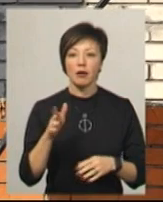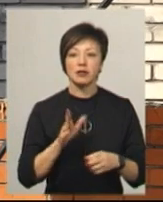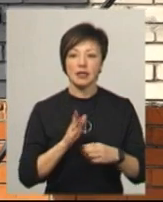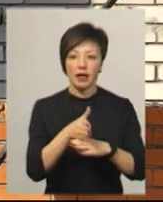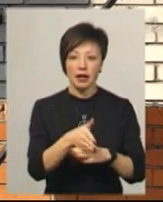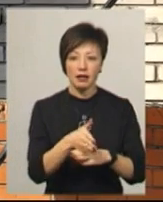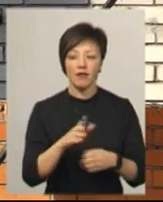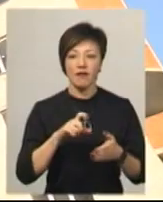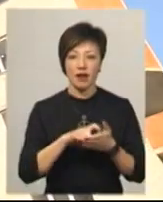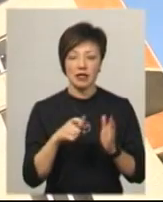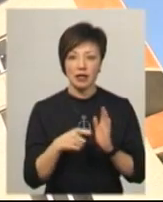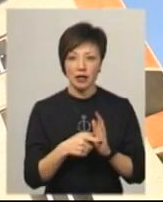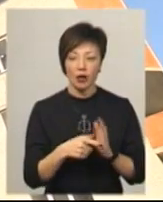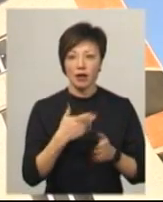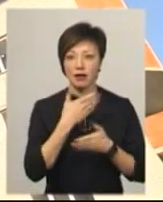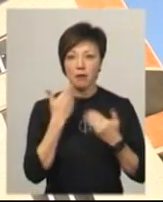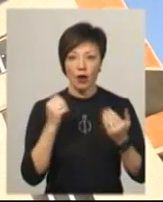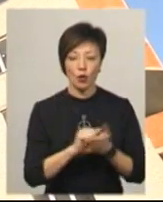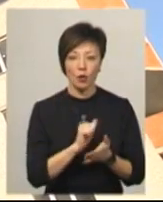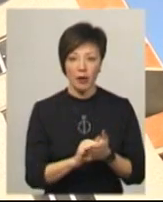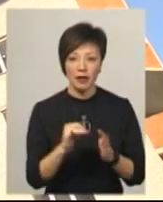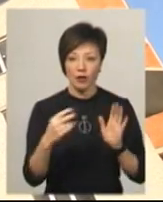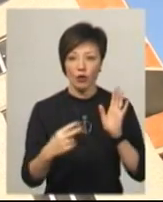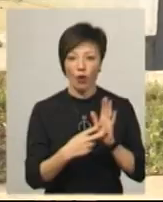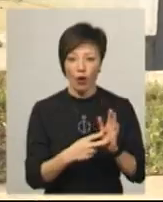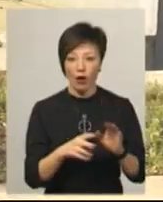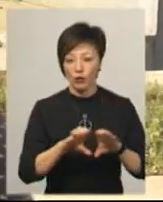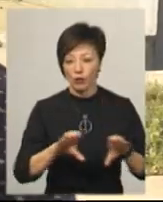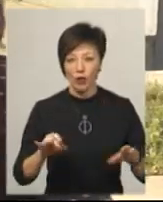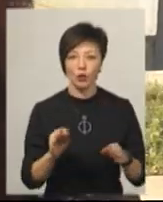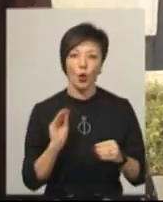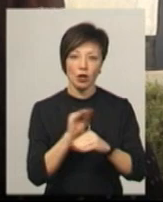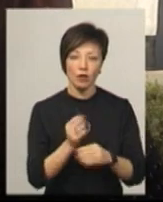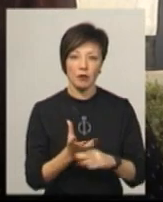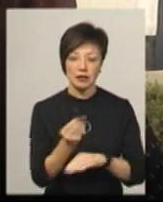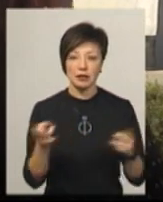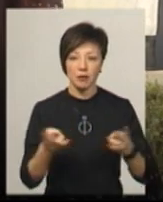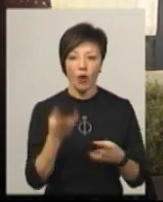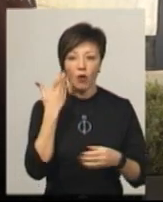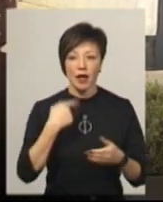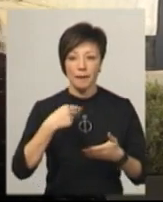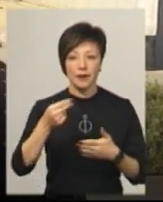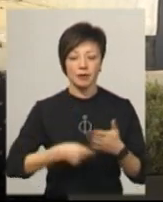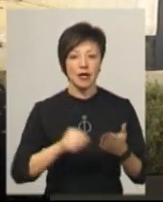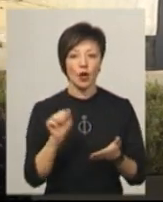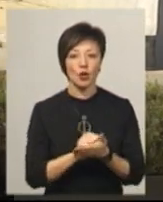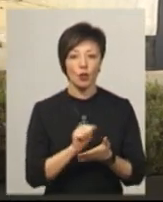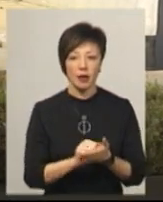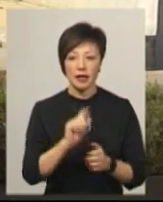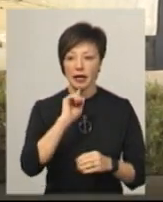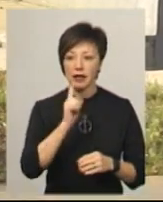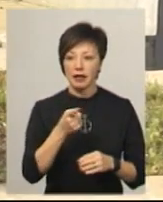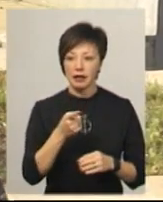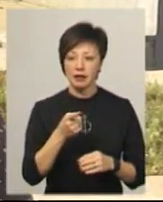документів. Та й в квартири не підведені комунікації, за це потрібно додатково платити. Коли я підписала документи, рік